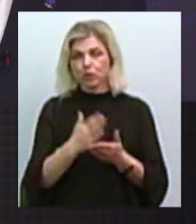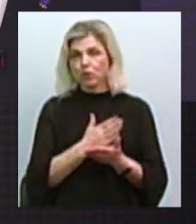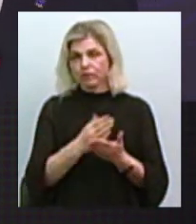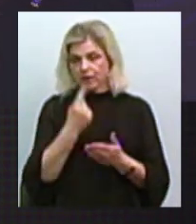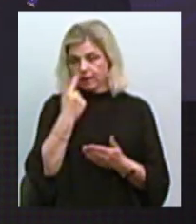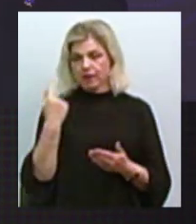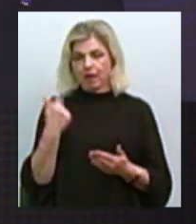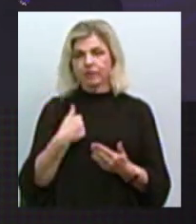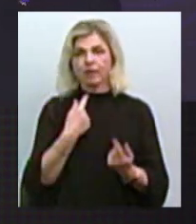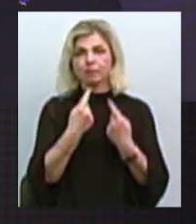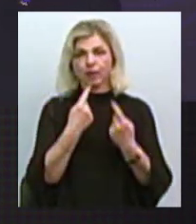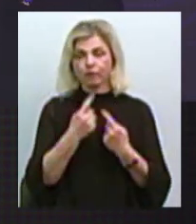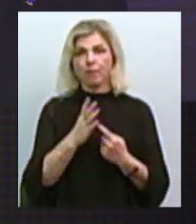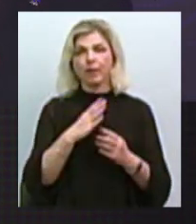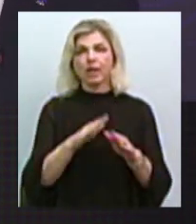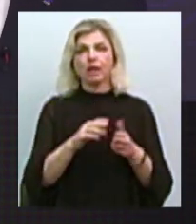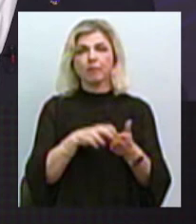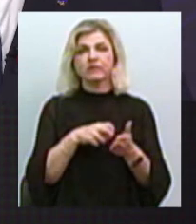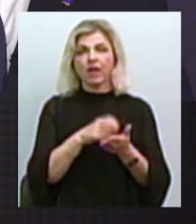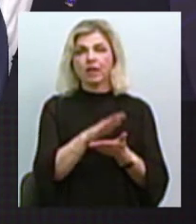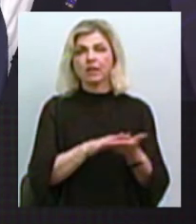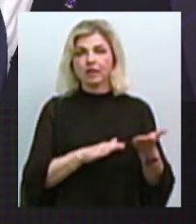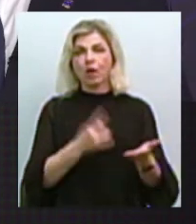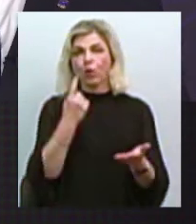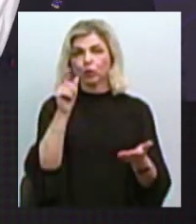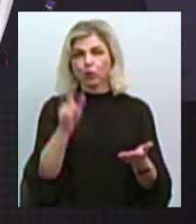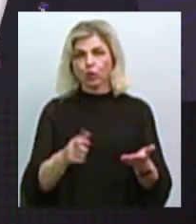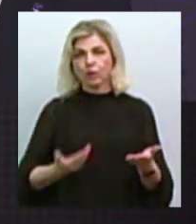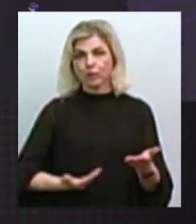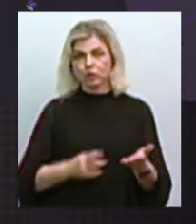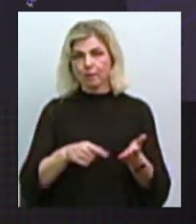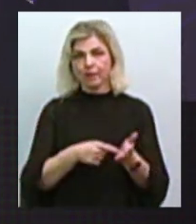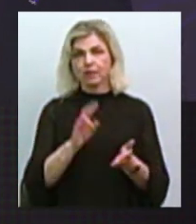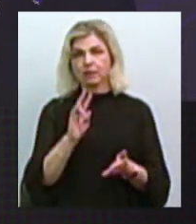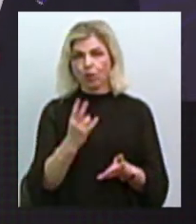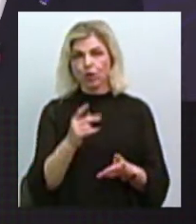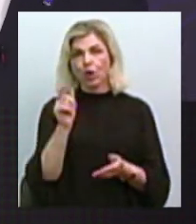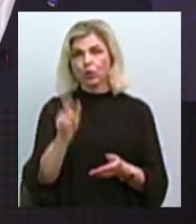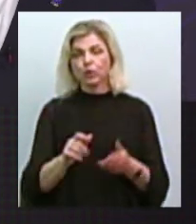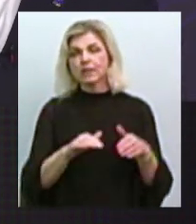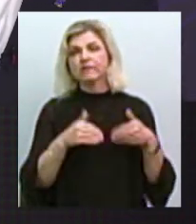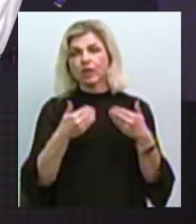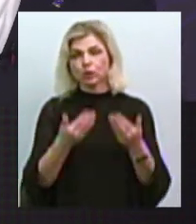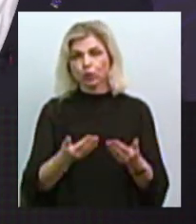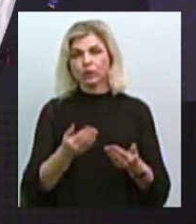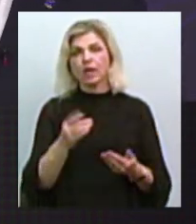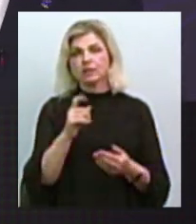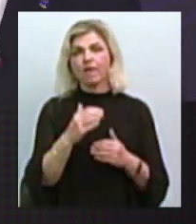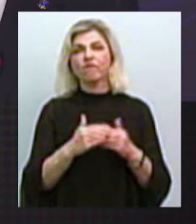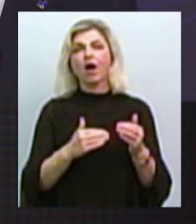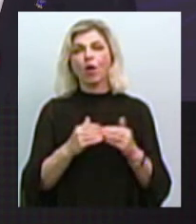нещодавно. спілкувався, до мене було звернення однієї людини, яка проживає саме в місті Миколаїві. Людина звернулася, дійсно, за